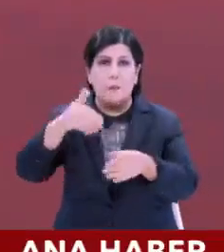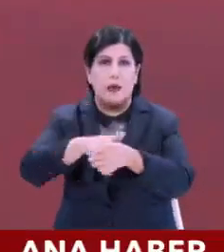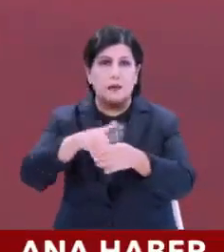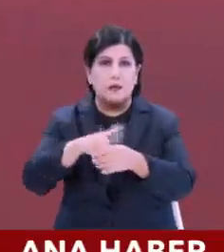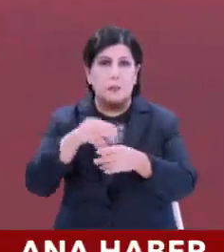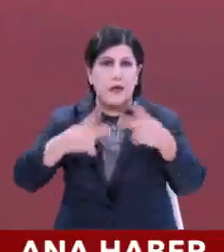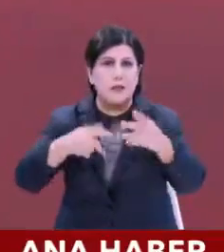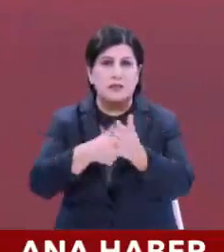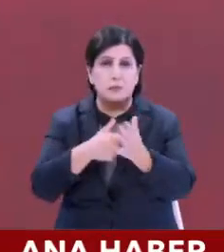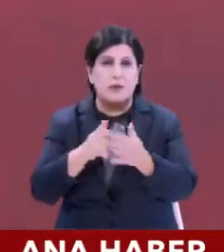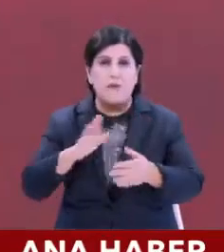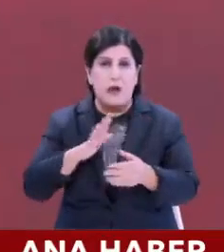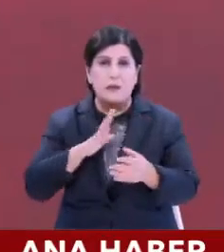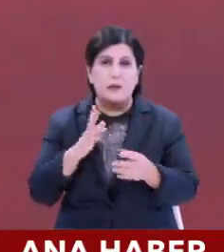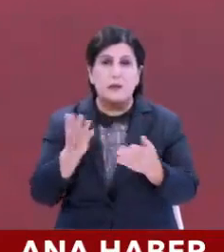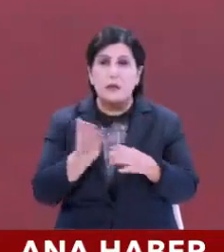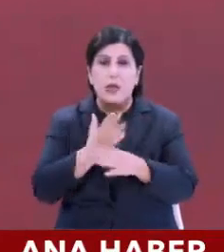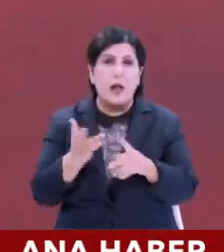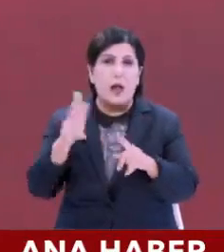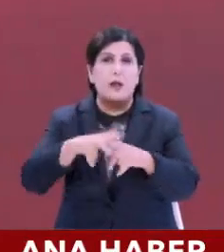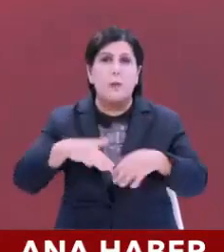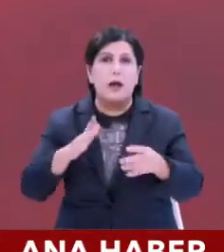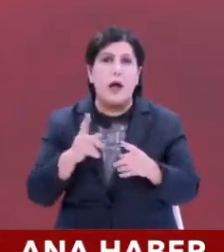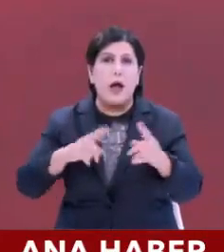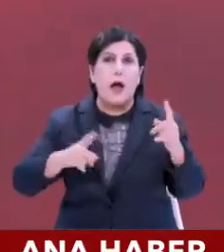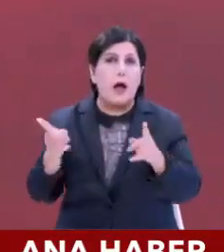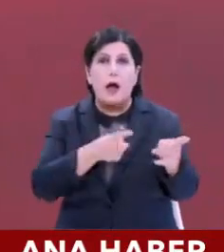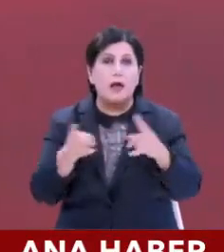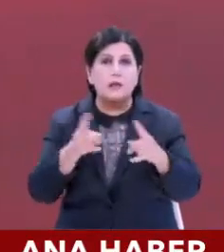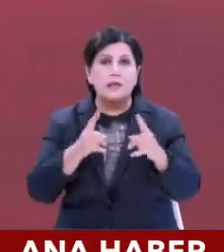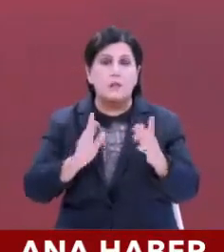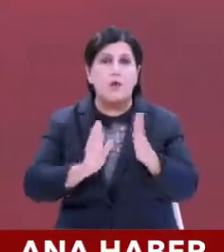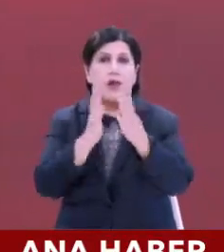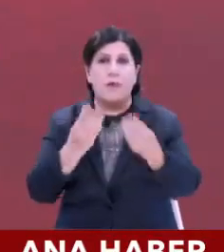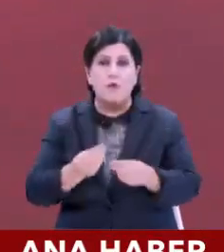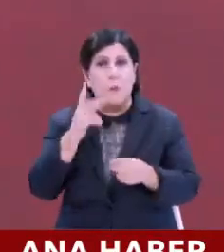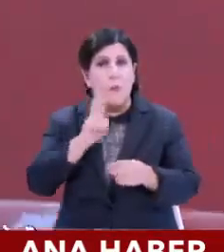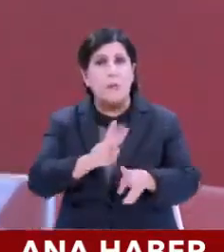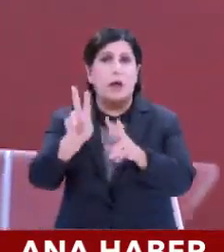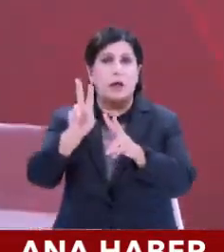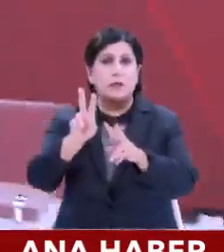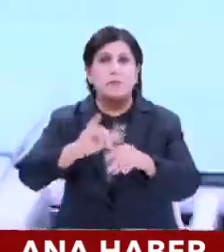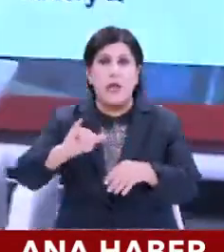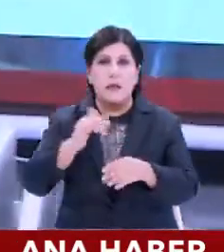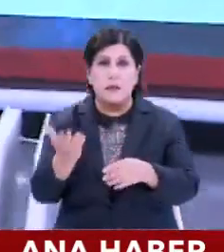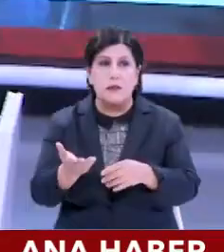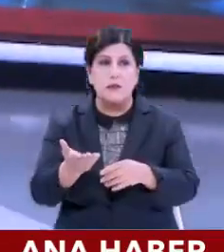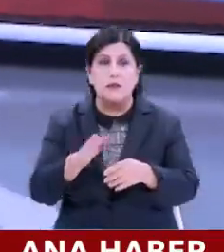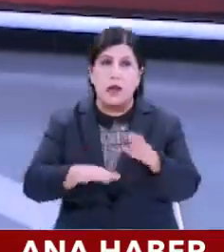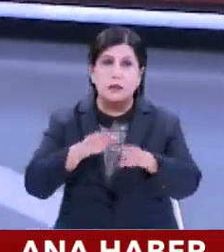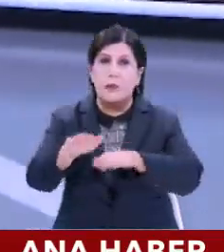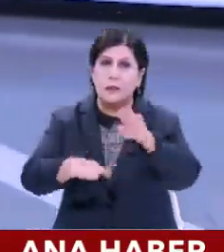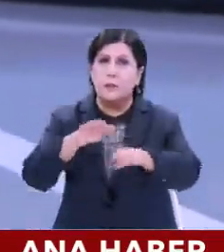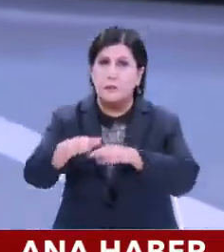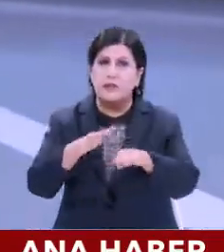katılmadı acaba? Hangisi muhalif oldu? Buna şarkoştu? Bir bakalım şimdi yakından. Evet, adım adım